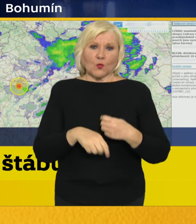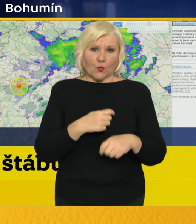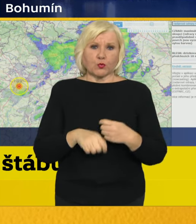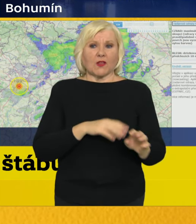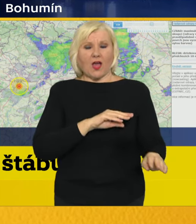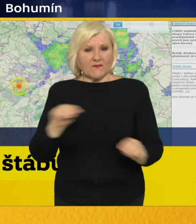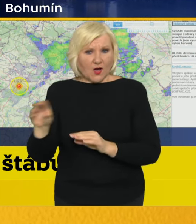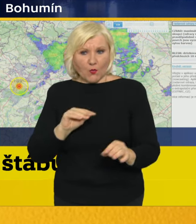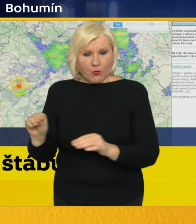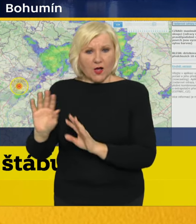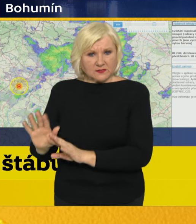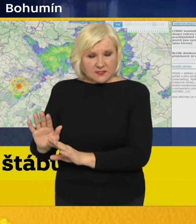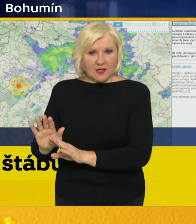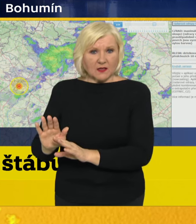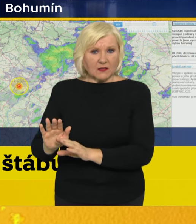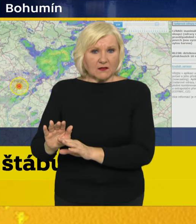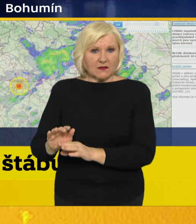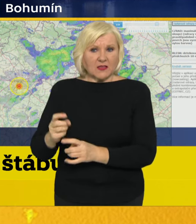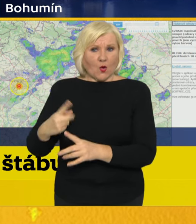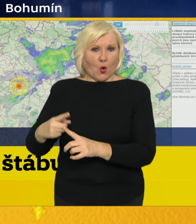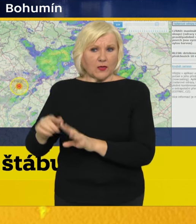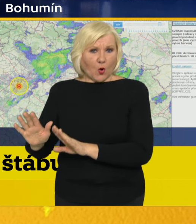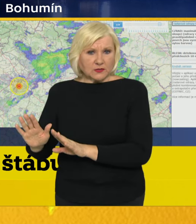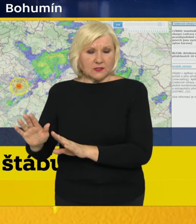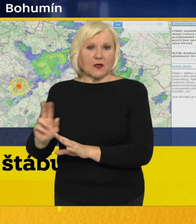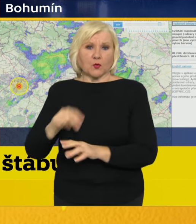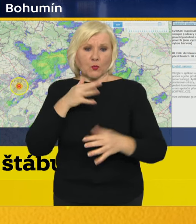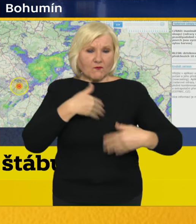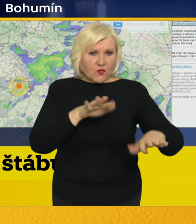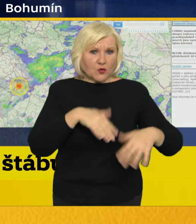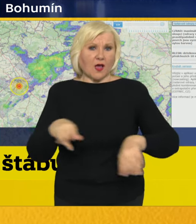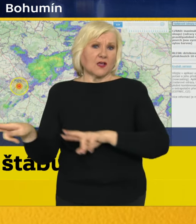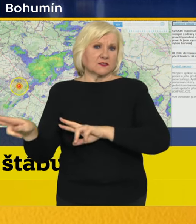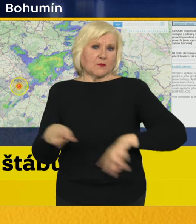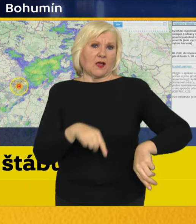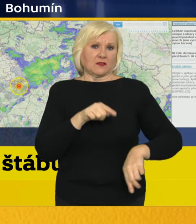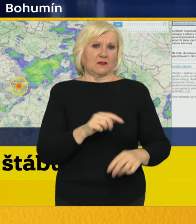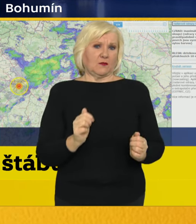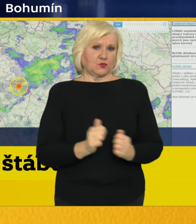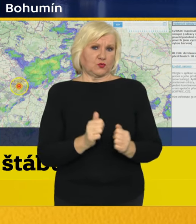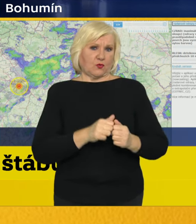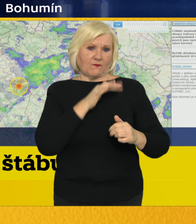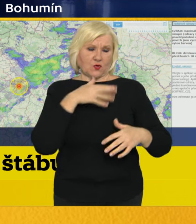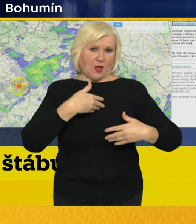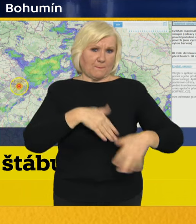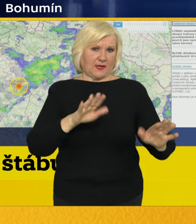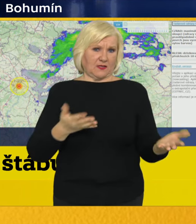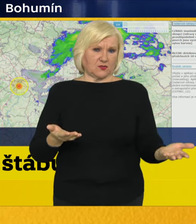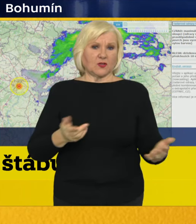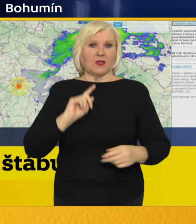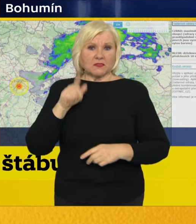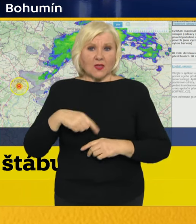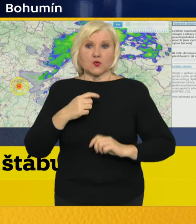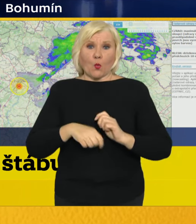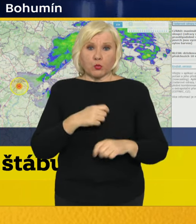evakuaci na několik málo hodin a pak se vracet do suchých obydlí, kterým se voda vyhne, než provádět